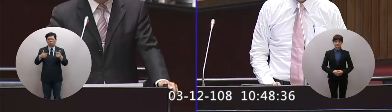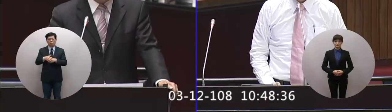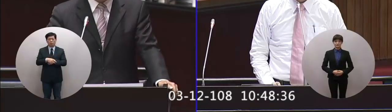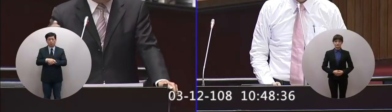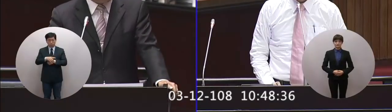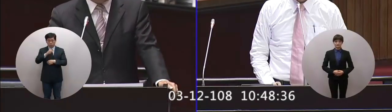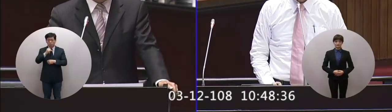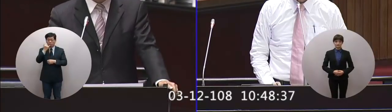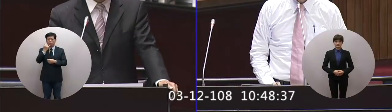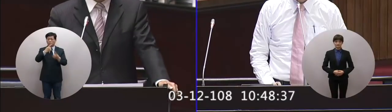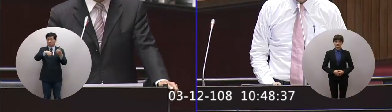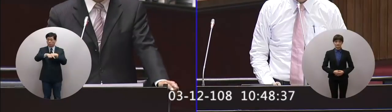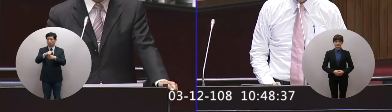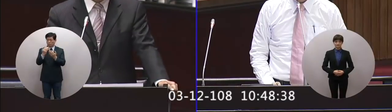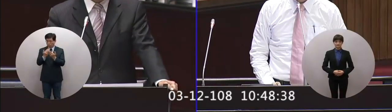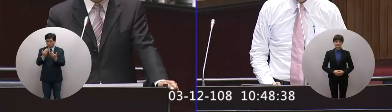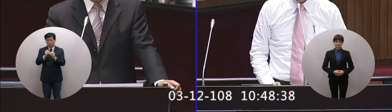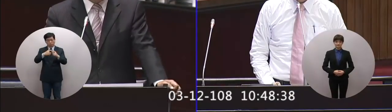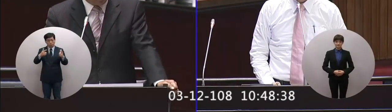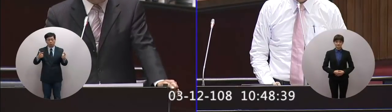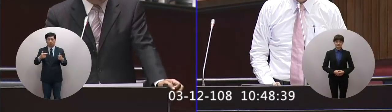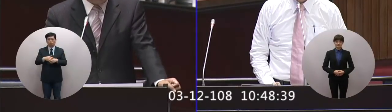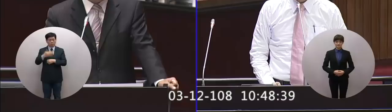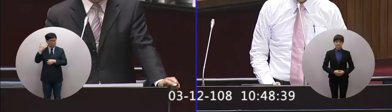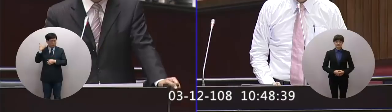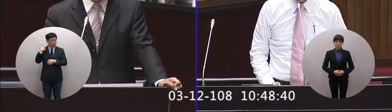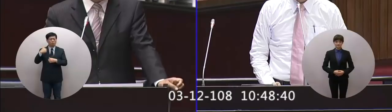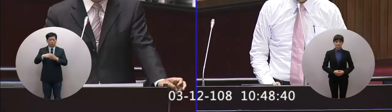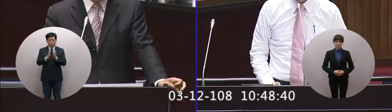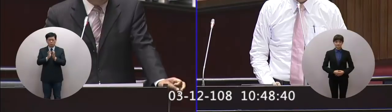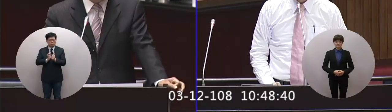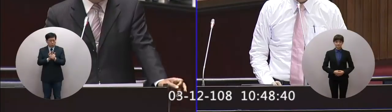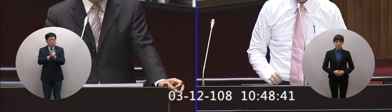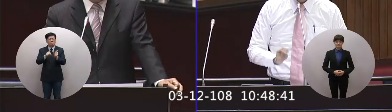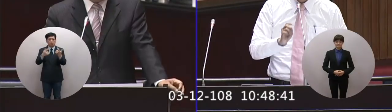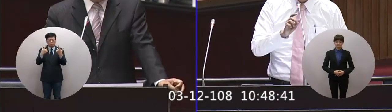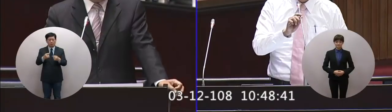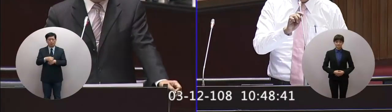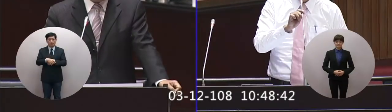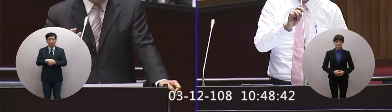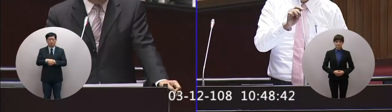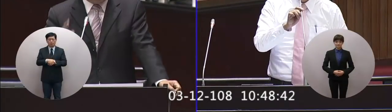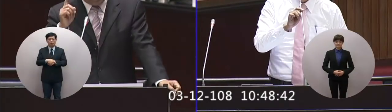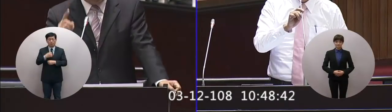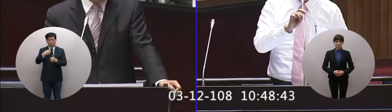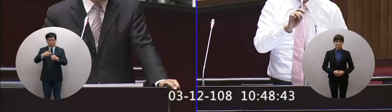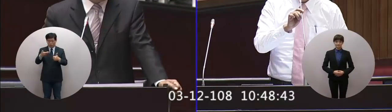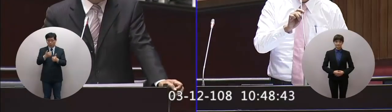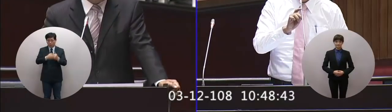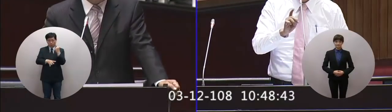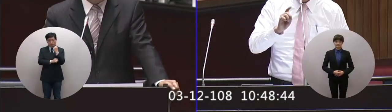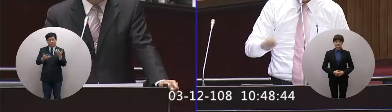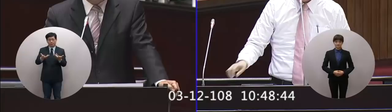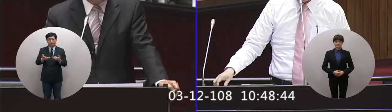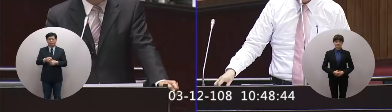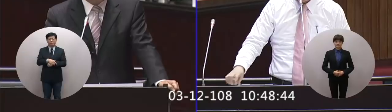或是藉由轉學等等這些措施這個是過去這一段時間我一直覺得這是一個在做教育上一個最根